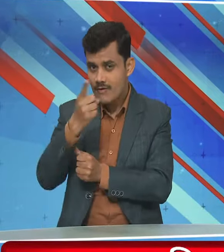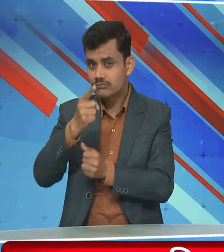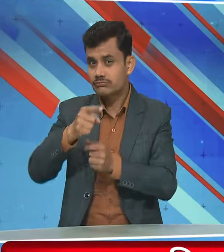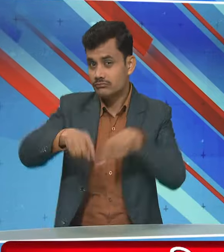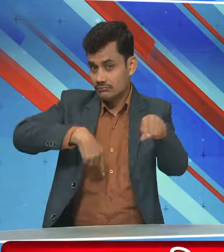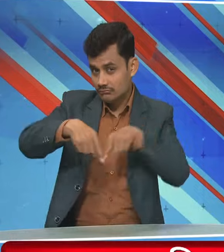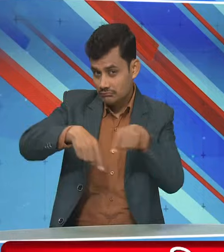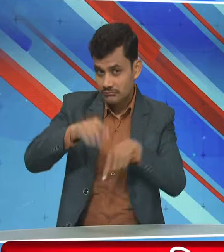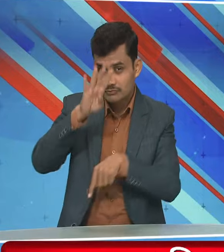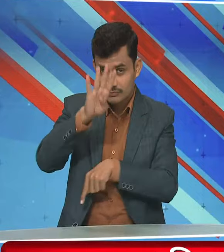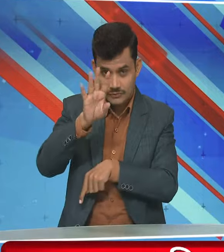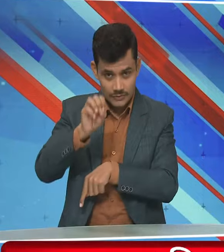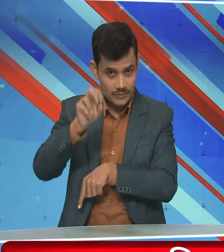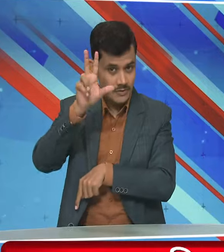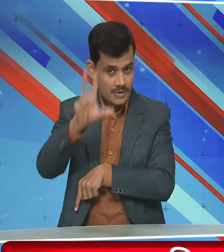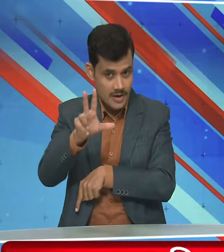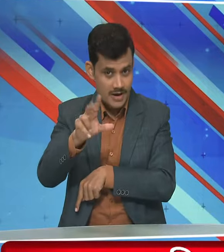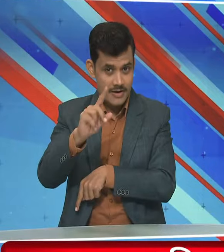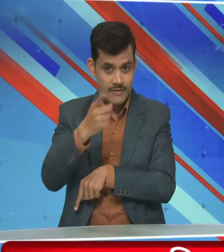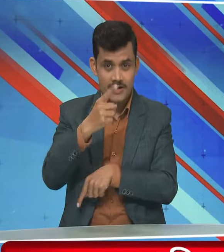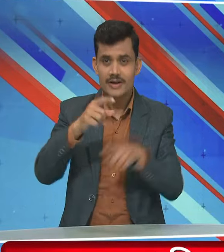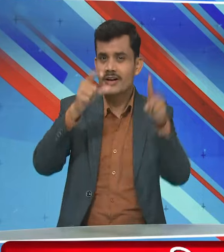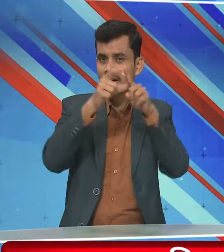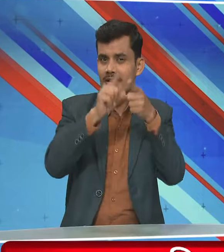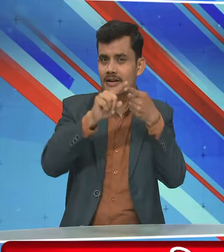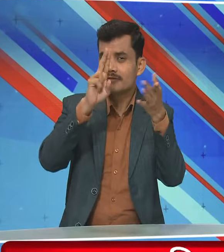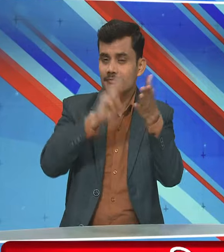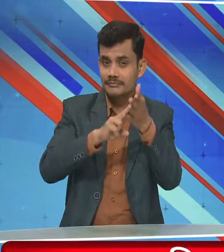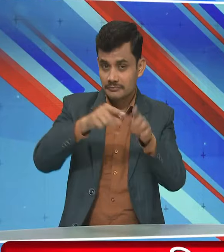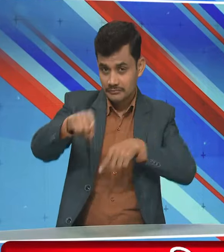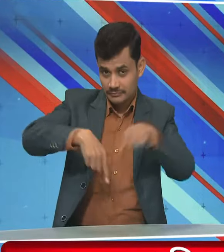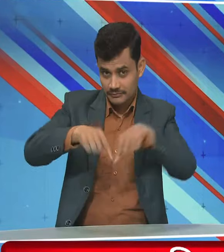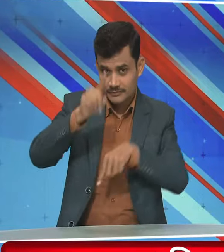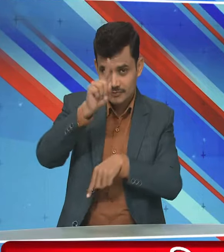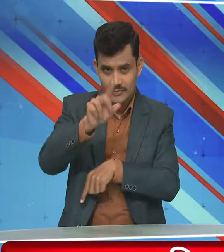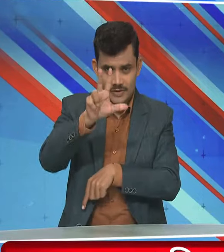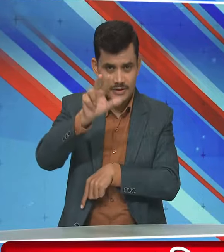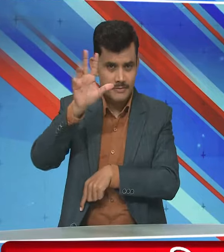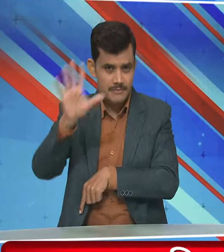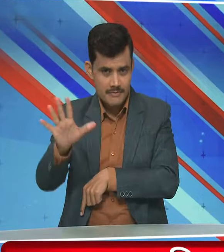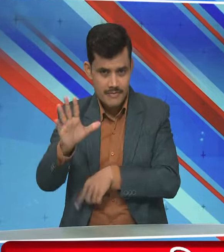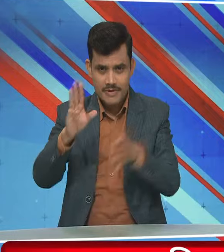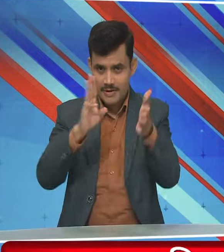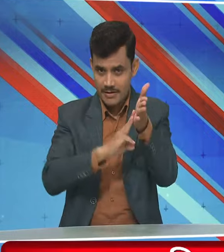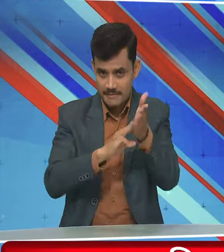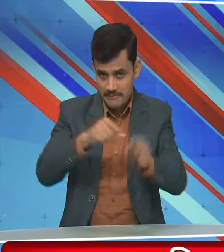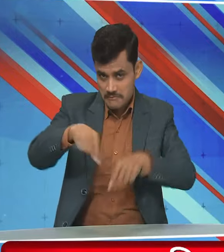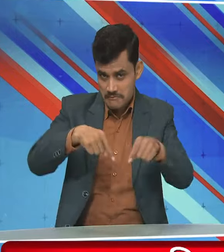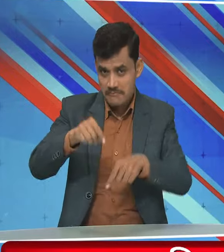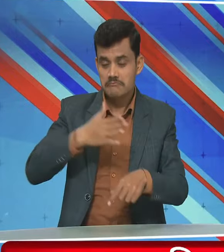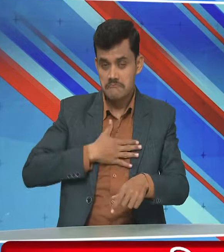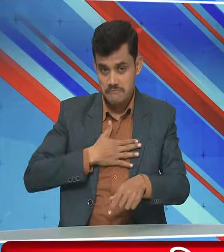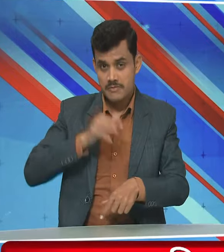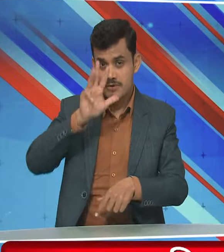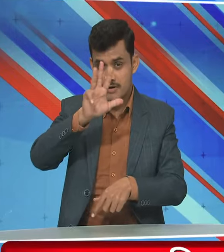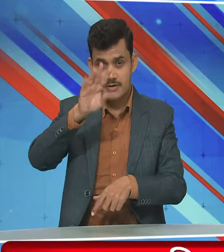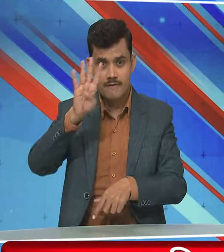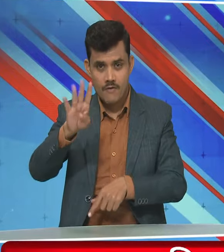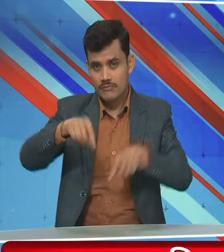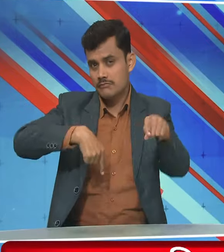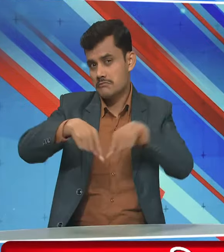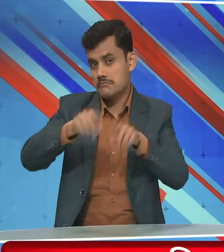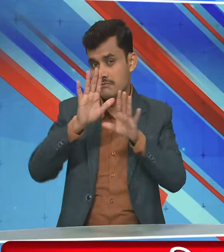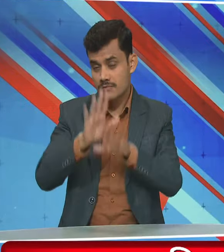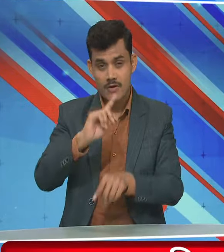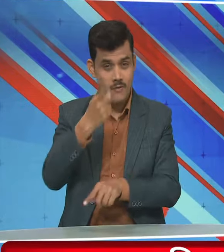408 रन दीन एलगर ने 185 और मारको यांसिन ने खेली नाबाद 84 रन की पारी